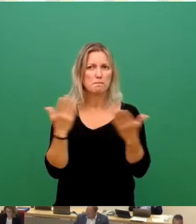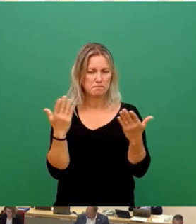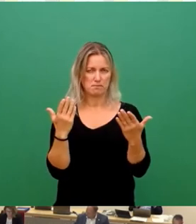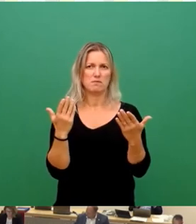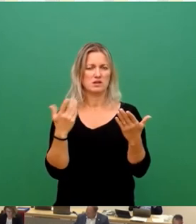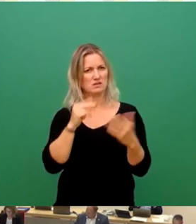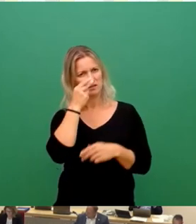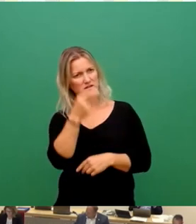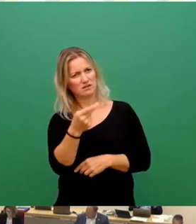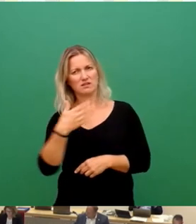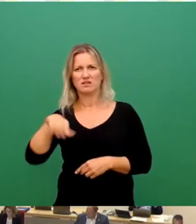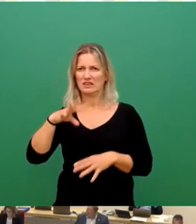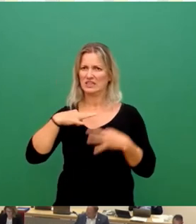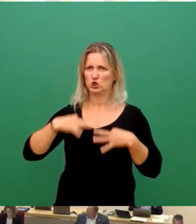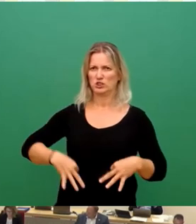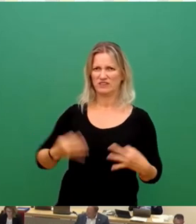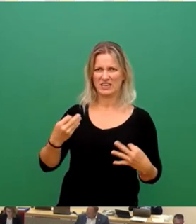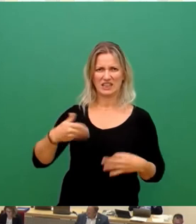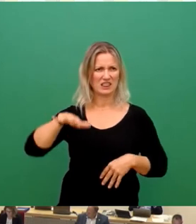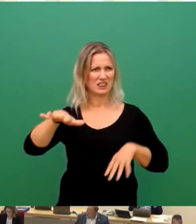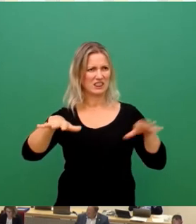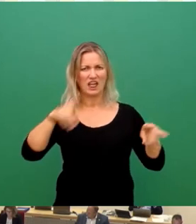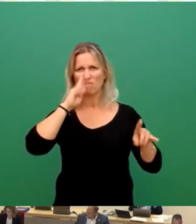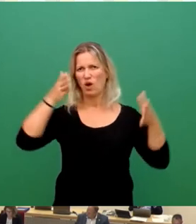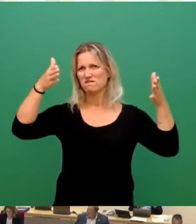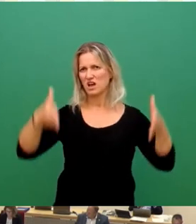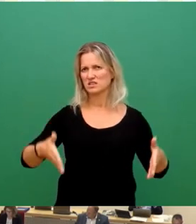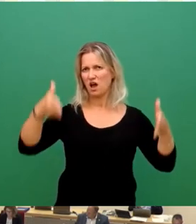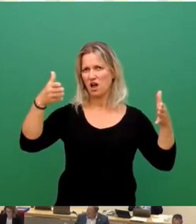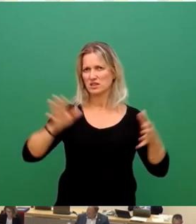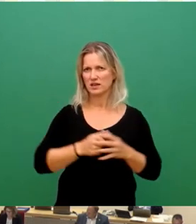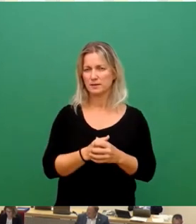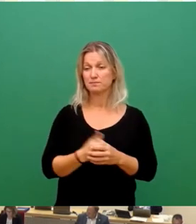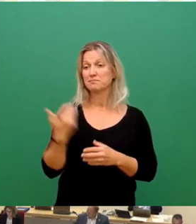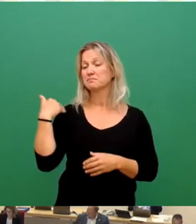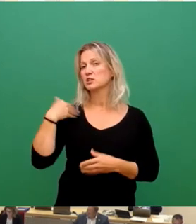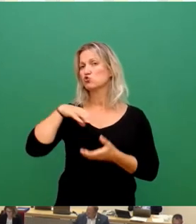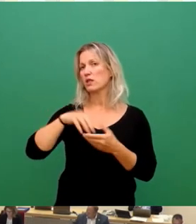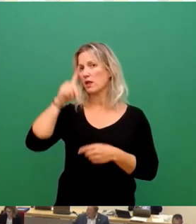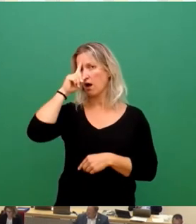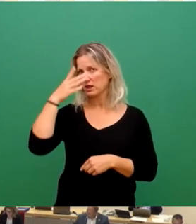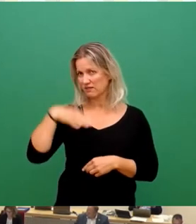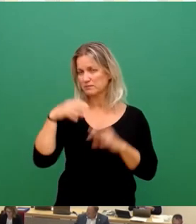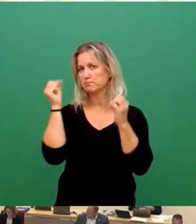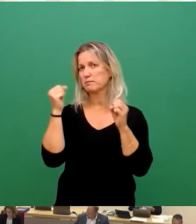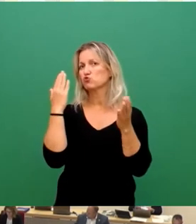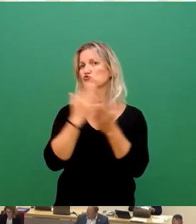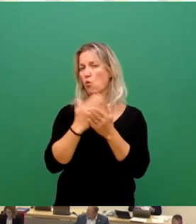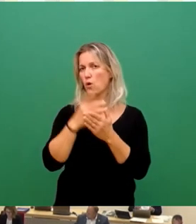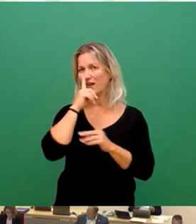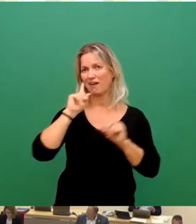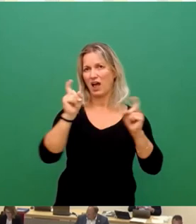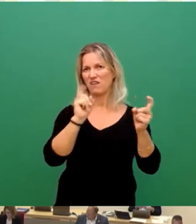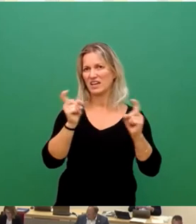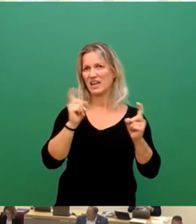befriedigt, der da links und rechts an den Fassaden ist. Wir hatten ja am Stadtrat mal beschlossen, dass Richtung Graffiti-Beseitigung mehr getan wird,